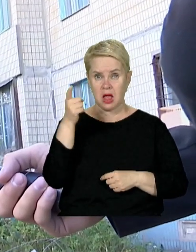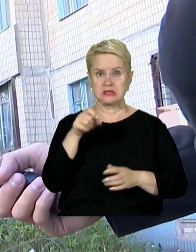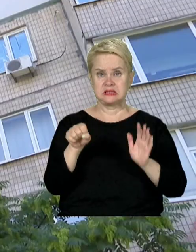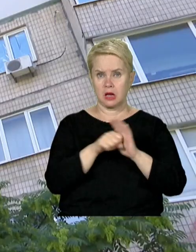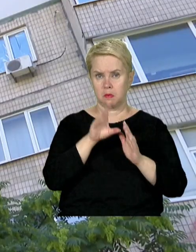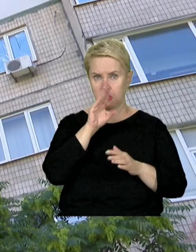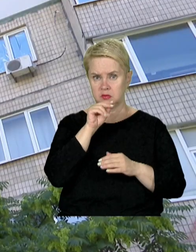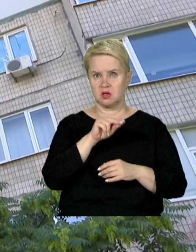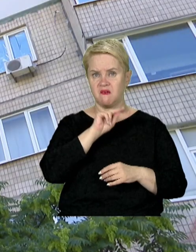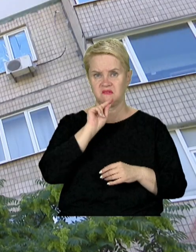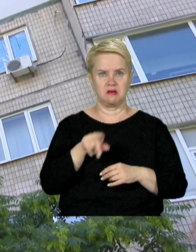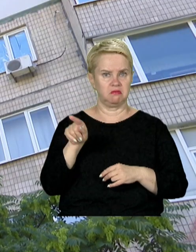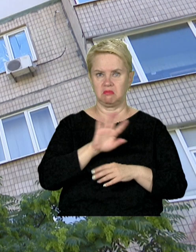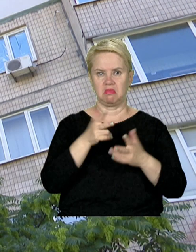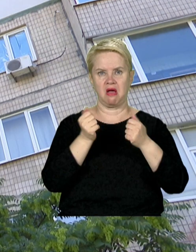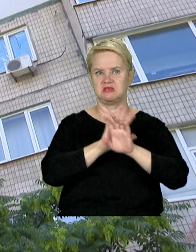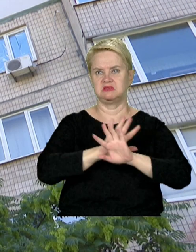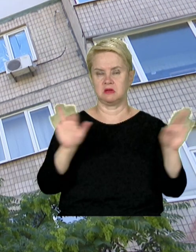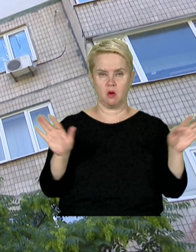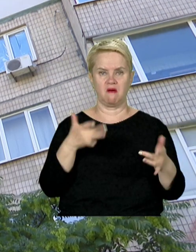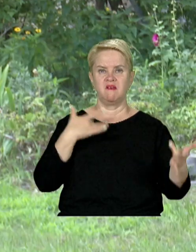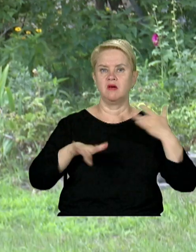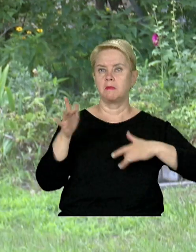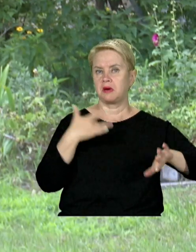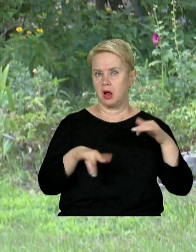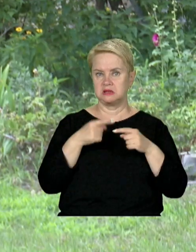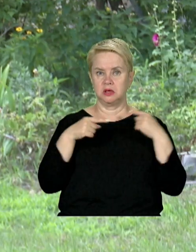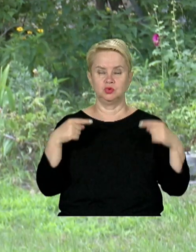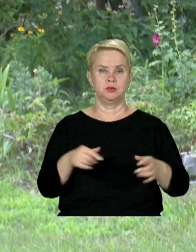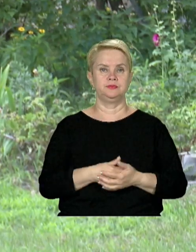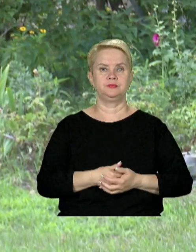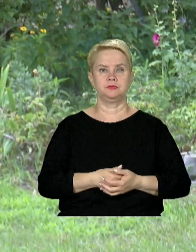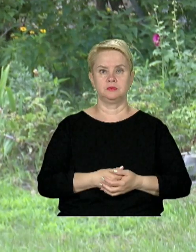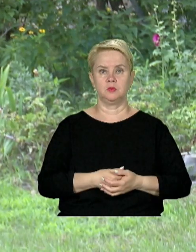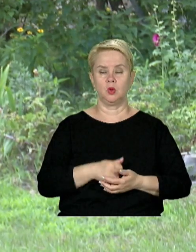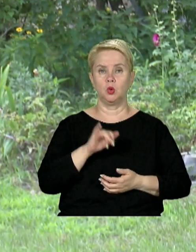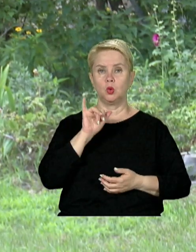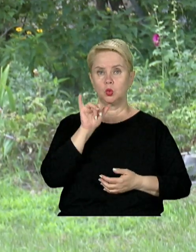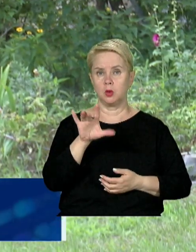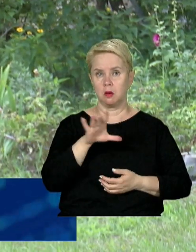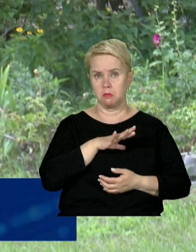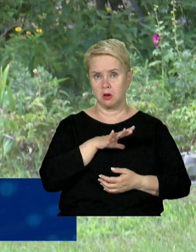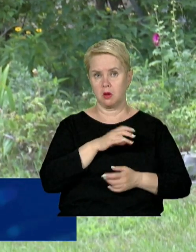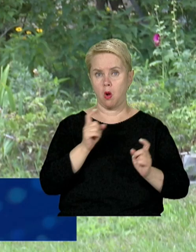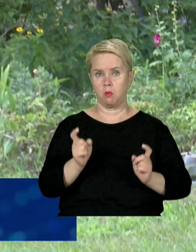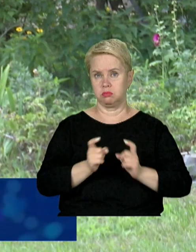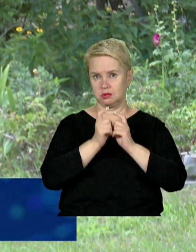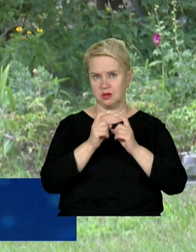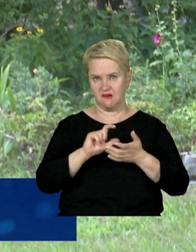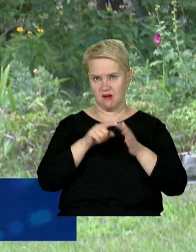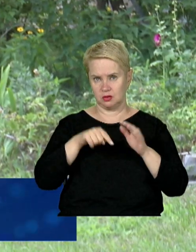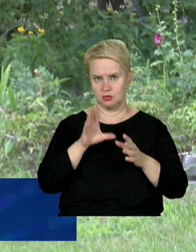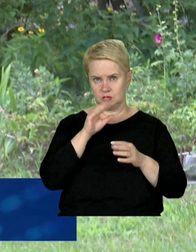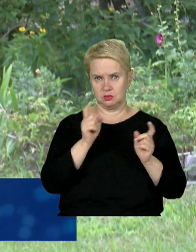загиблого пса провину категорично не визнає. Виправдовується іншою версією. В них був побутовий конфлікт у